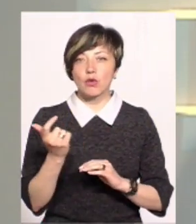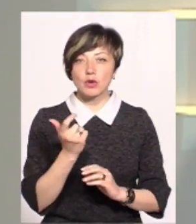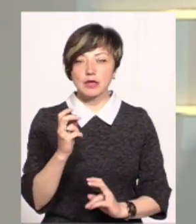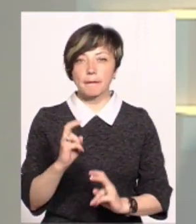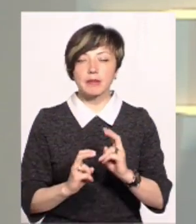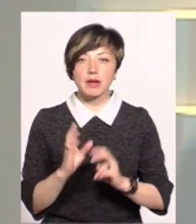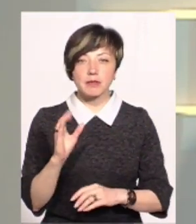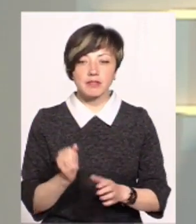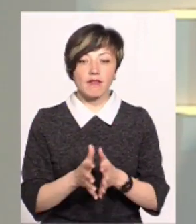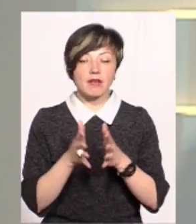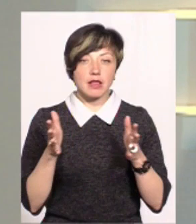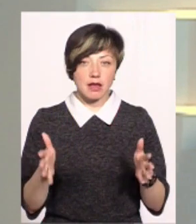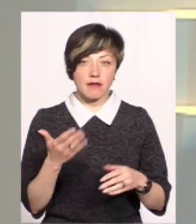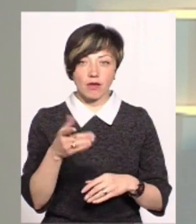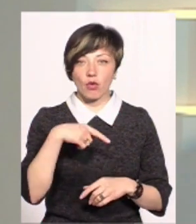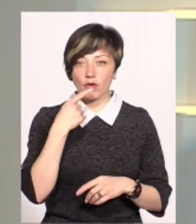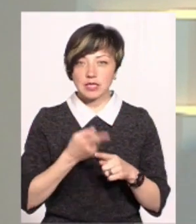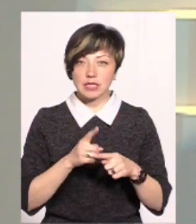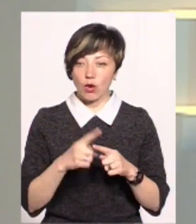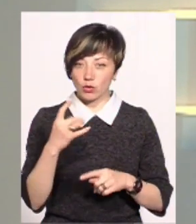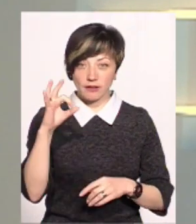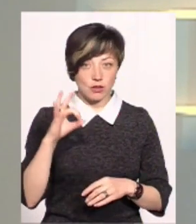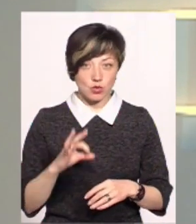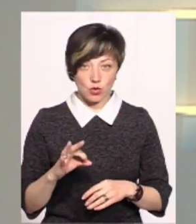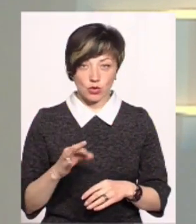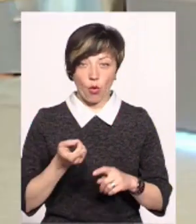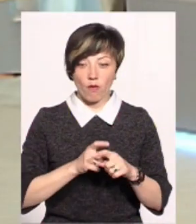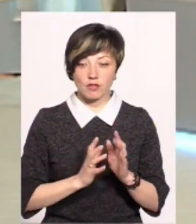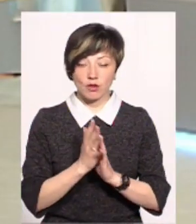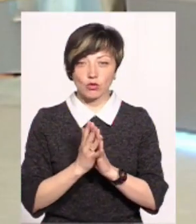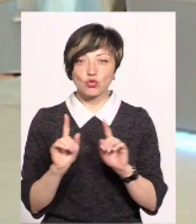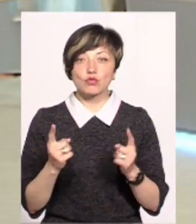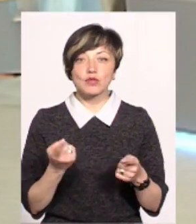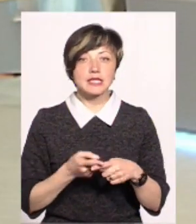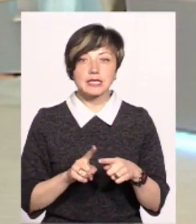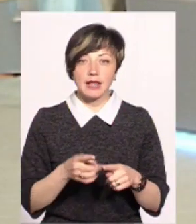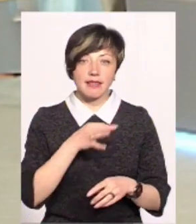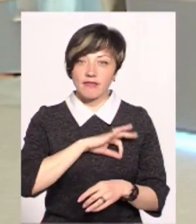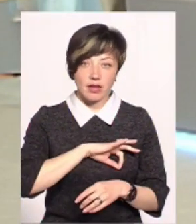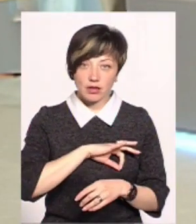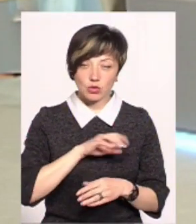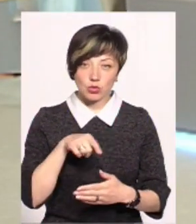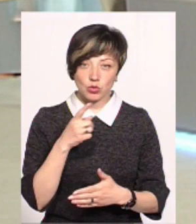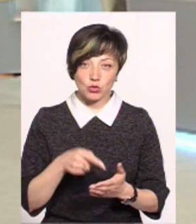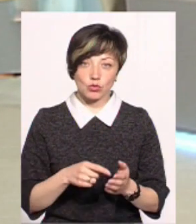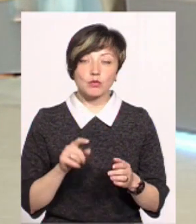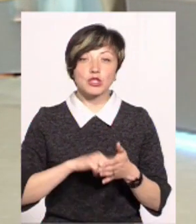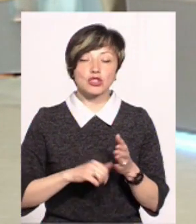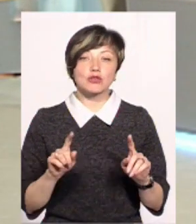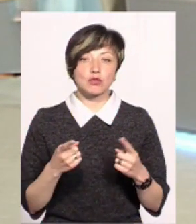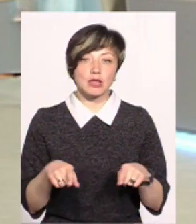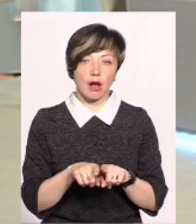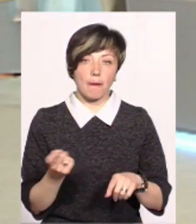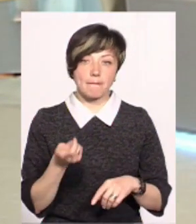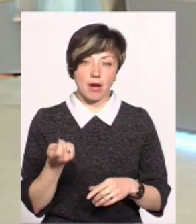підприємства, от великі, про які ви говорите, що це один відсоток овочів вирощують. Чому їм це невигідно раз не вирощують? Чому причина?